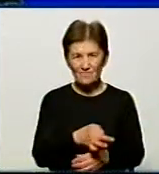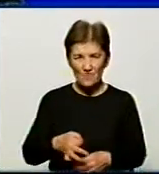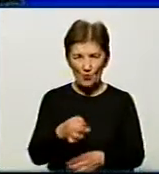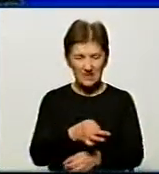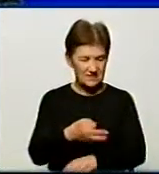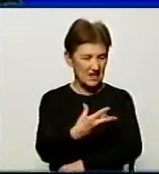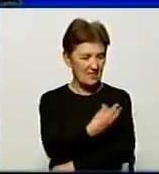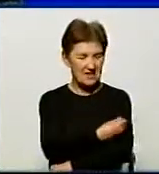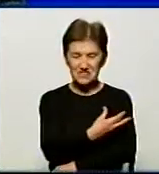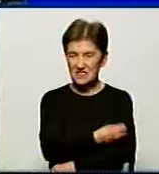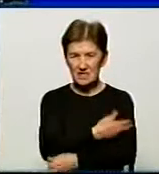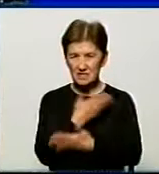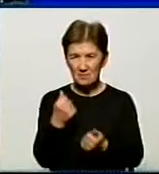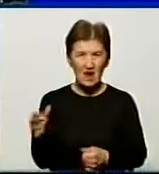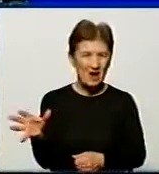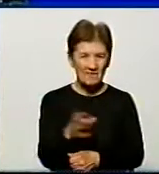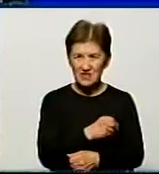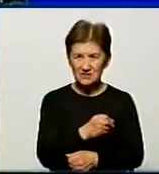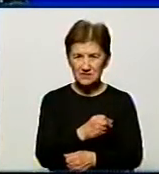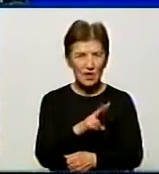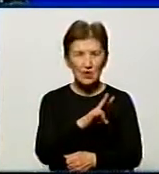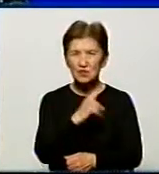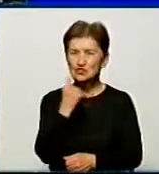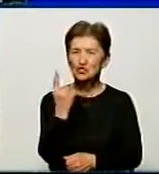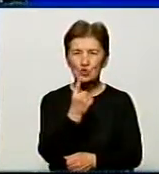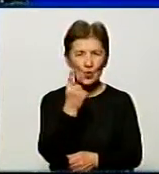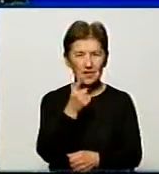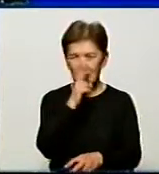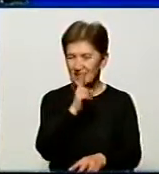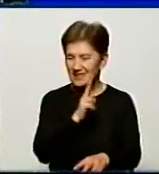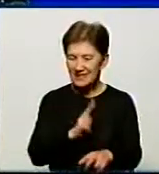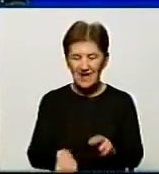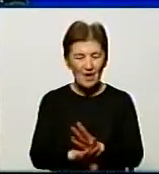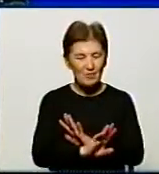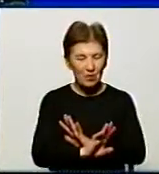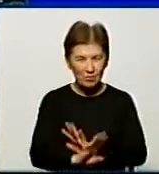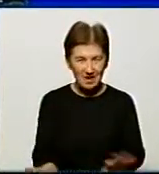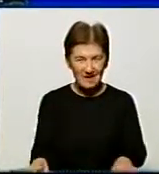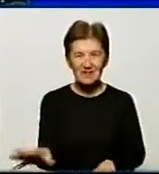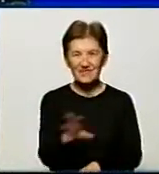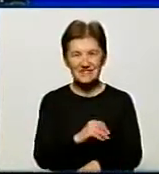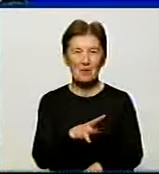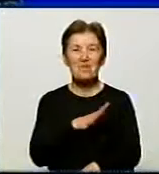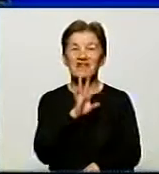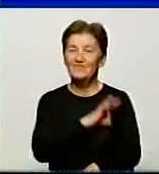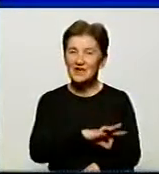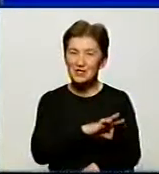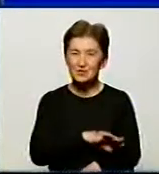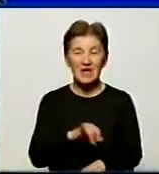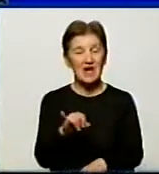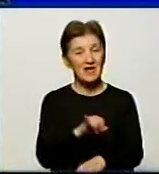Тобто вони всі були зроблені. Жодна не пропала, як було колись. пропала, всі вони були використані. Але і